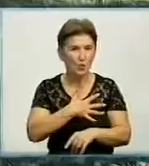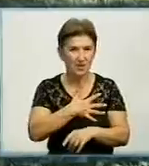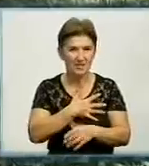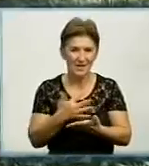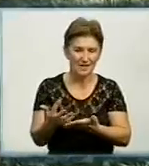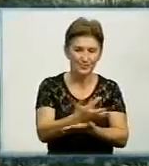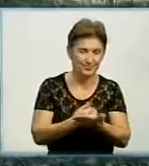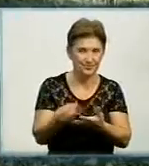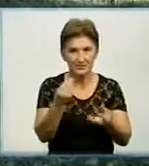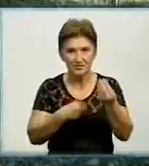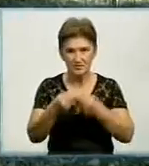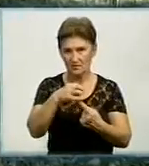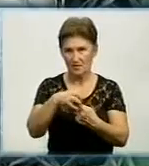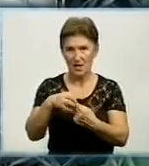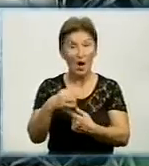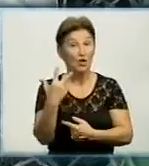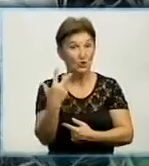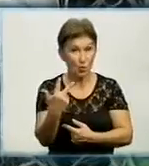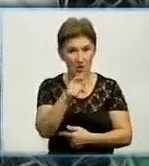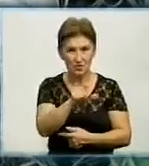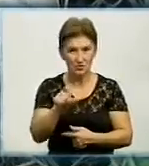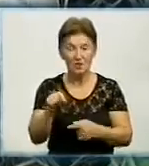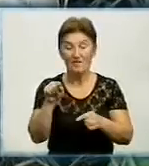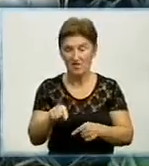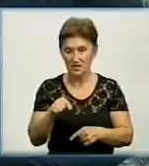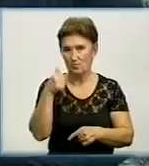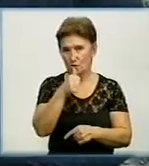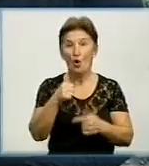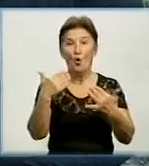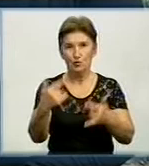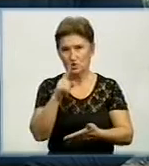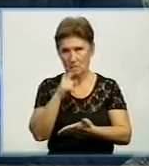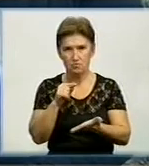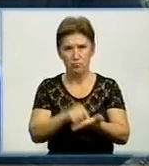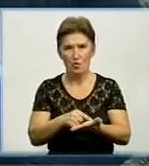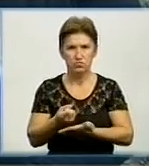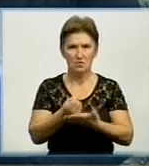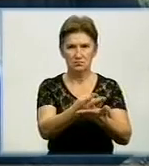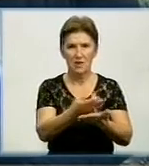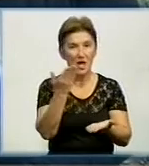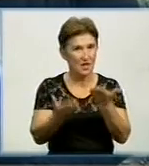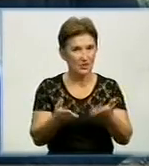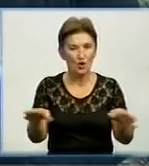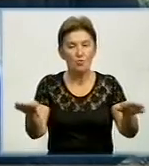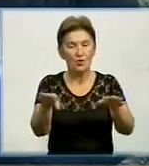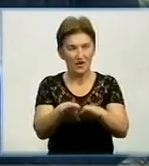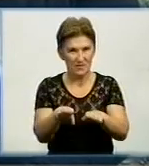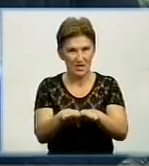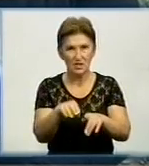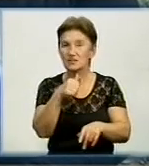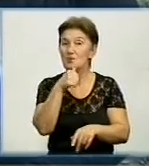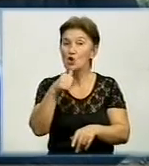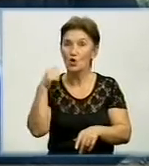меншає. Від початку року троє з них уже побували у лікарні з отруєннями. Якщо порівнювати з минулим роком, то за